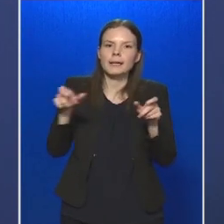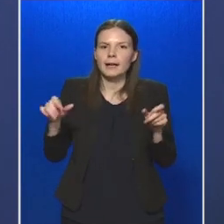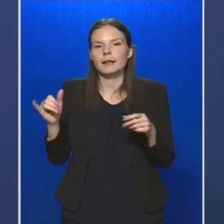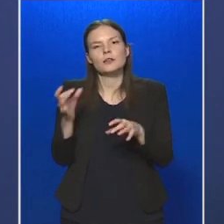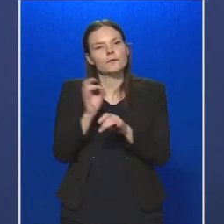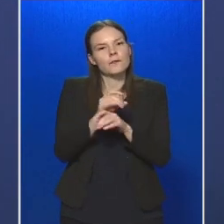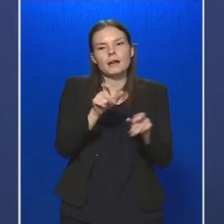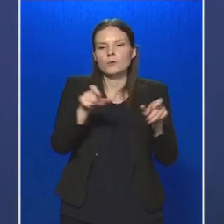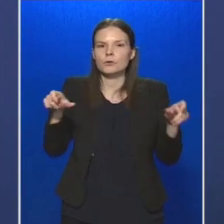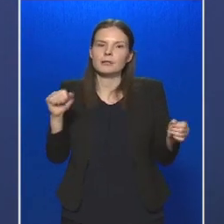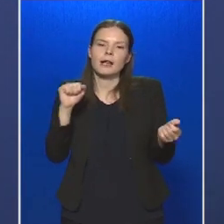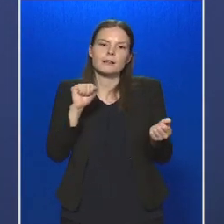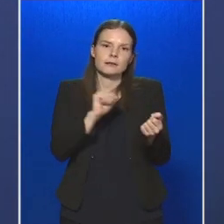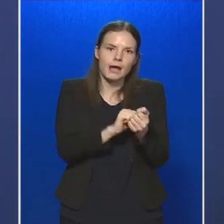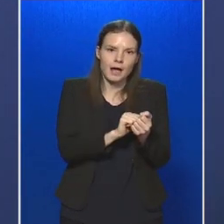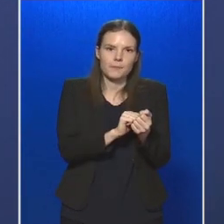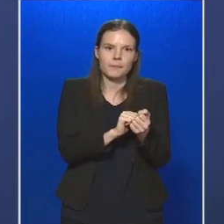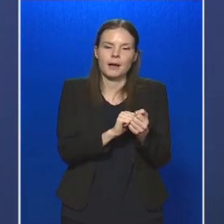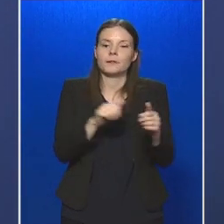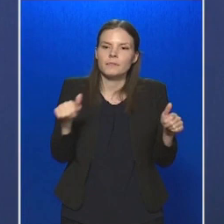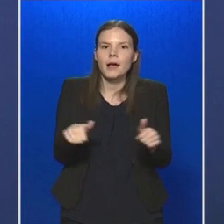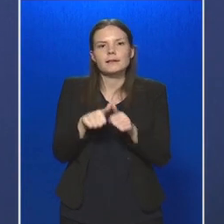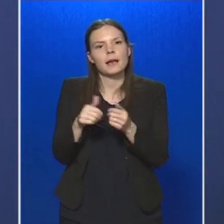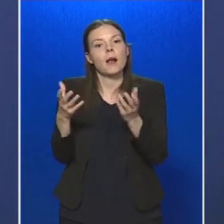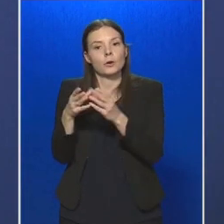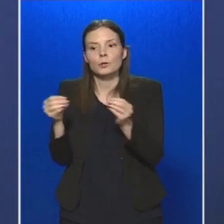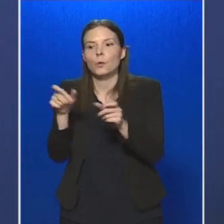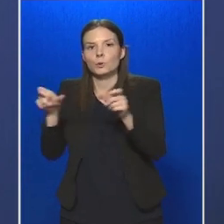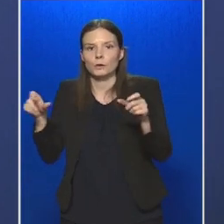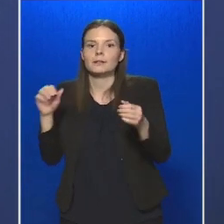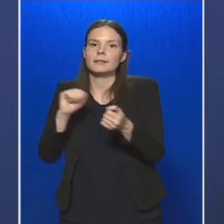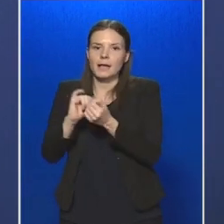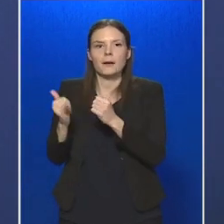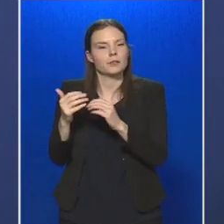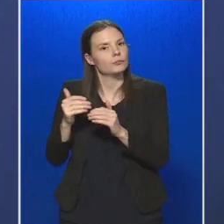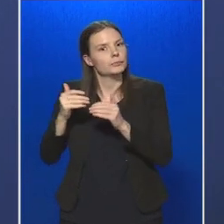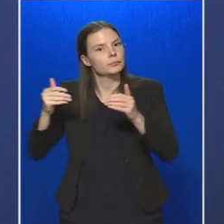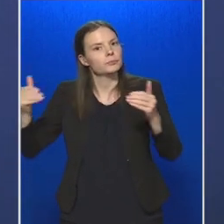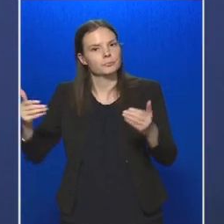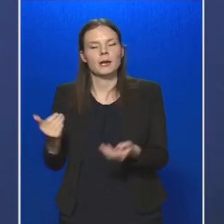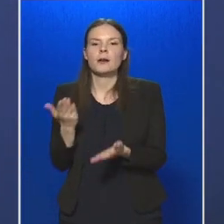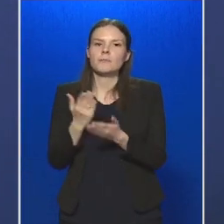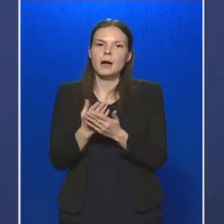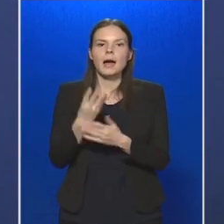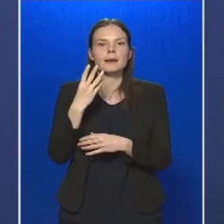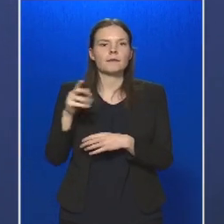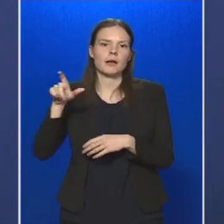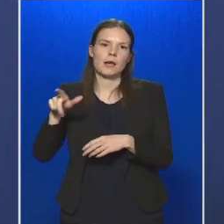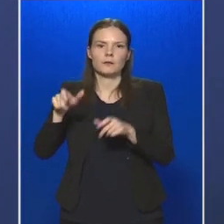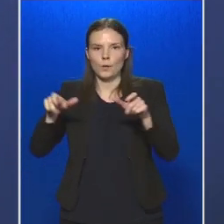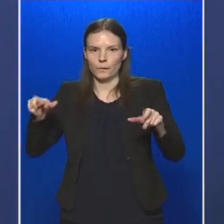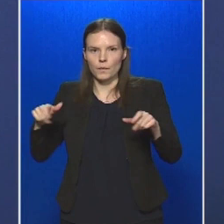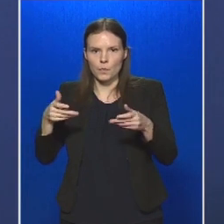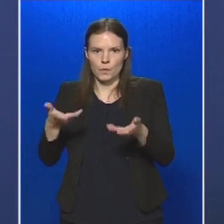fertőzöttek számával egy időben a gyógyultak száma is növekszik. Imáron 42 főt